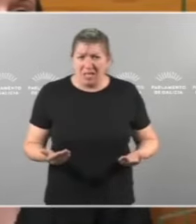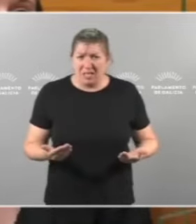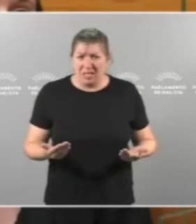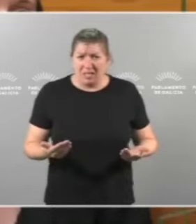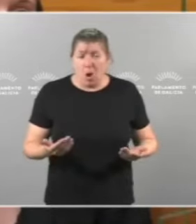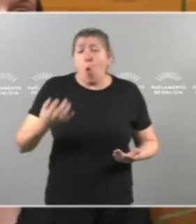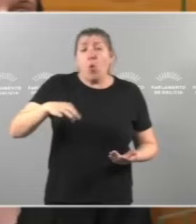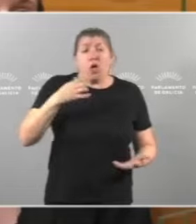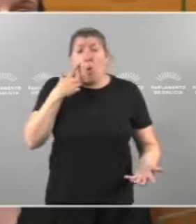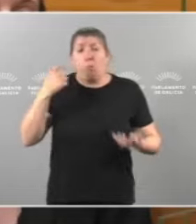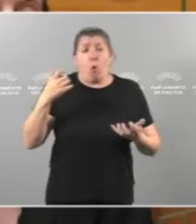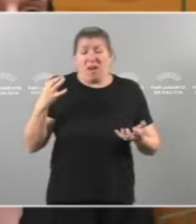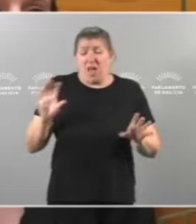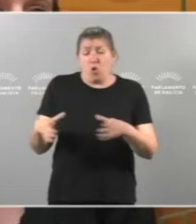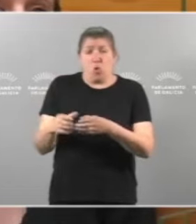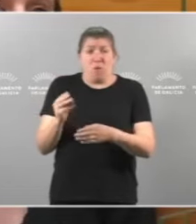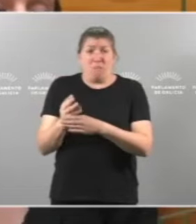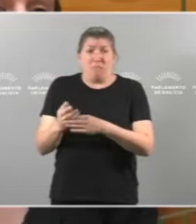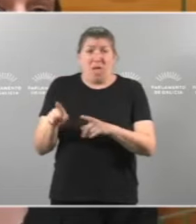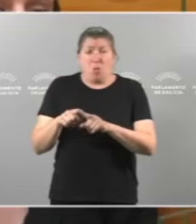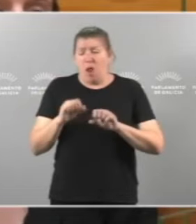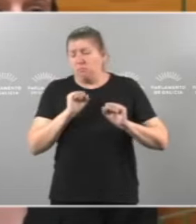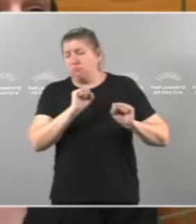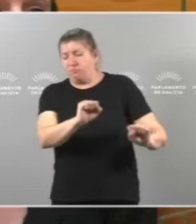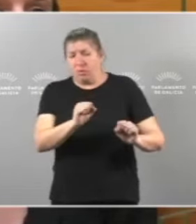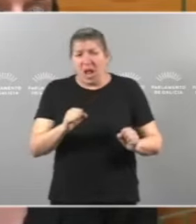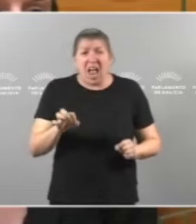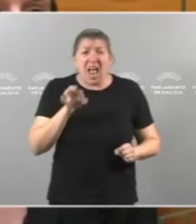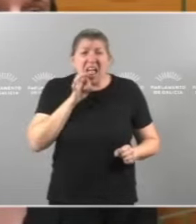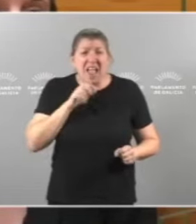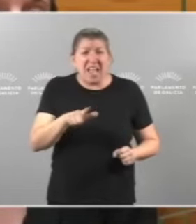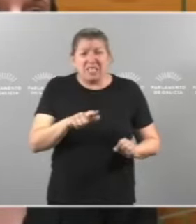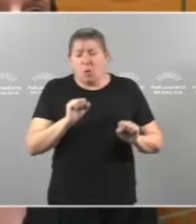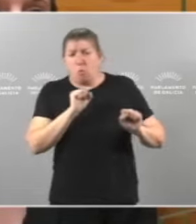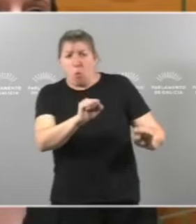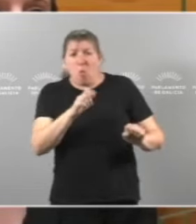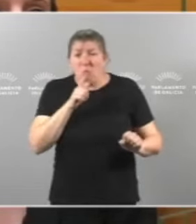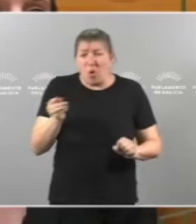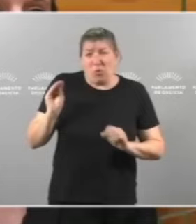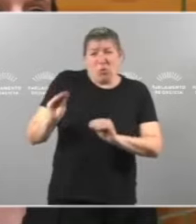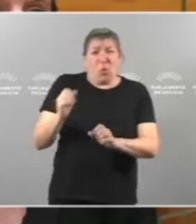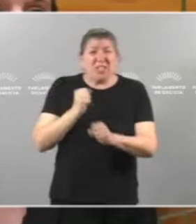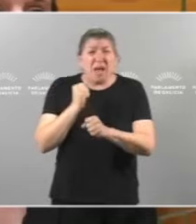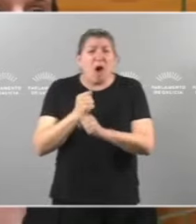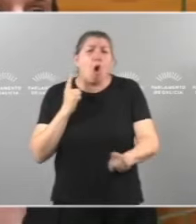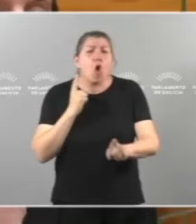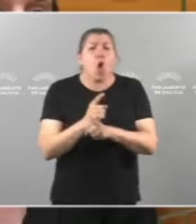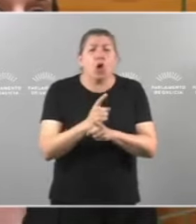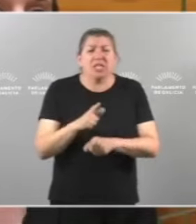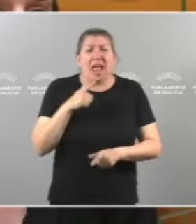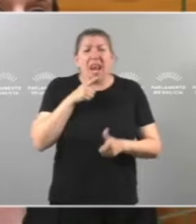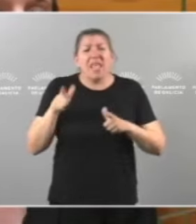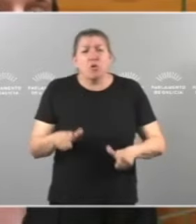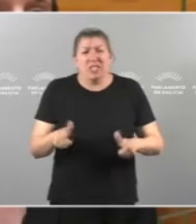Partido Popular que leva durante estes últimos anos traballando en contra da liberdade lingüística en Galiza. E eu